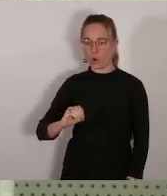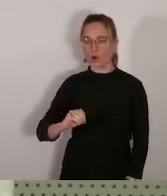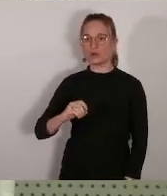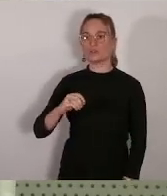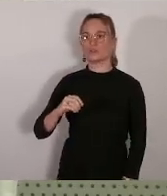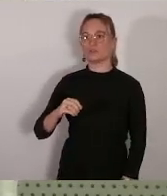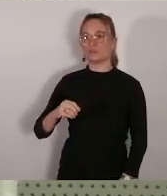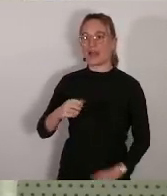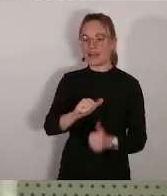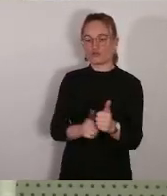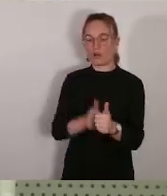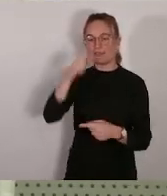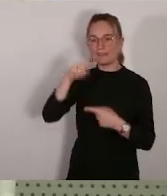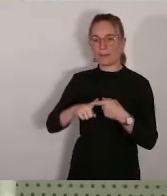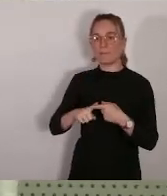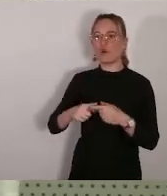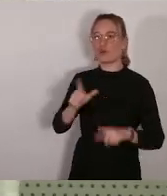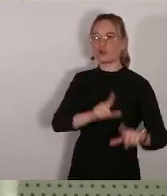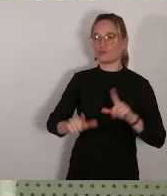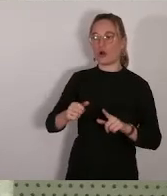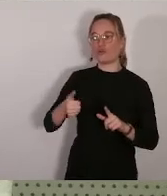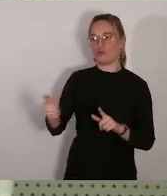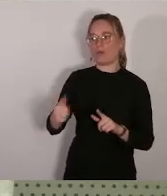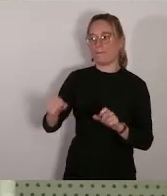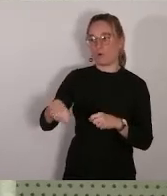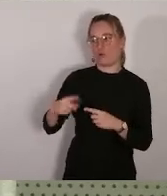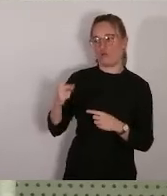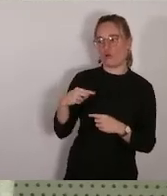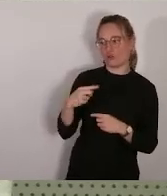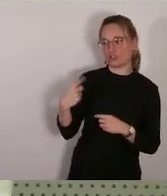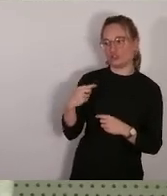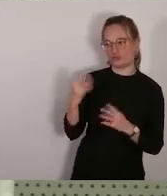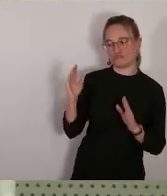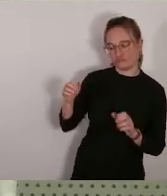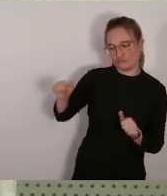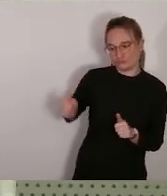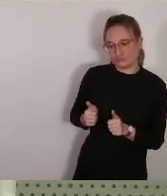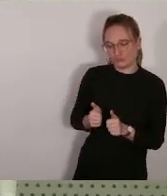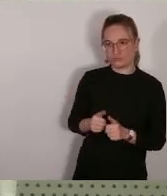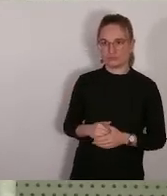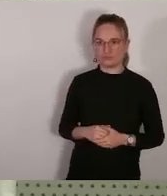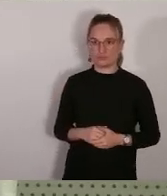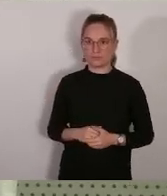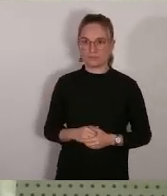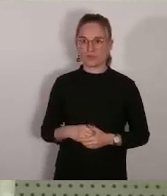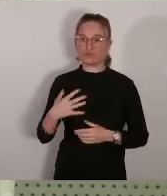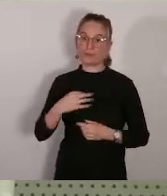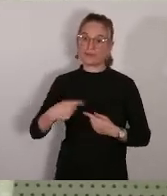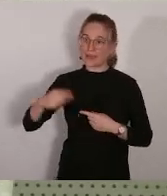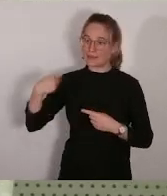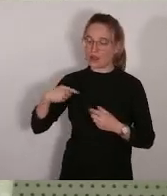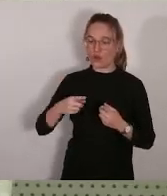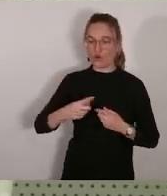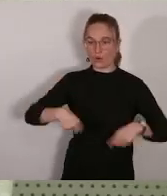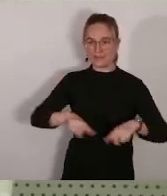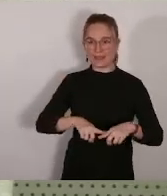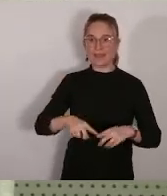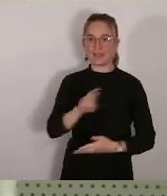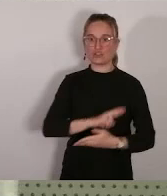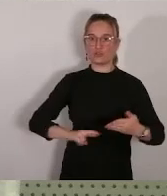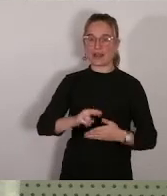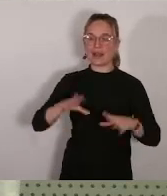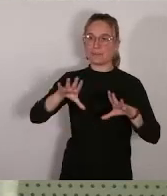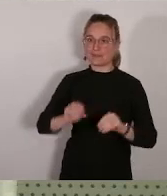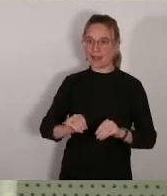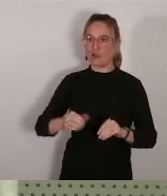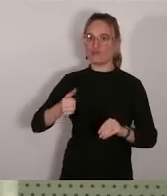donc je voulais pour introduire cette délibération rappeler que la semaine dernière le comité régional de l'habitat s'est prononcé sur des sanctions contre des